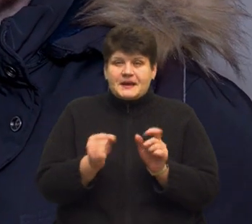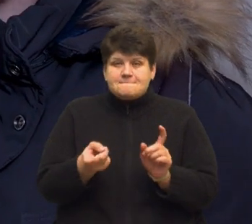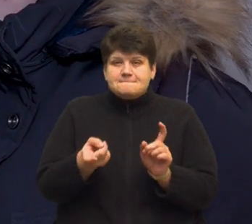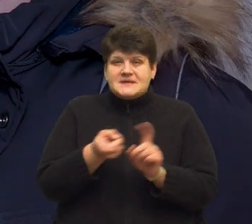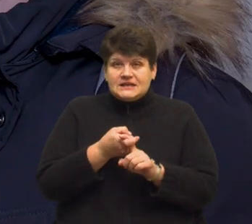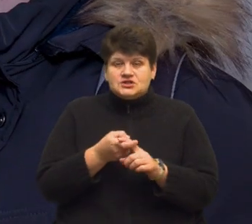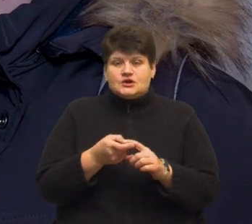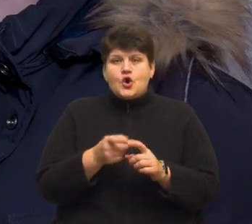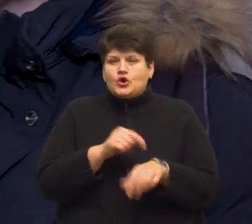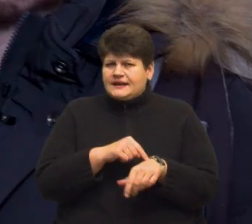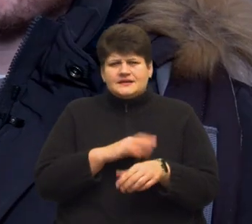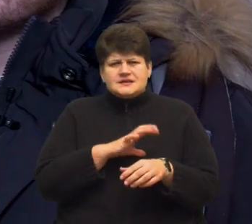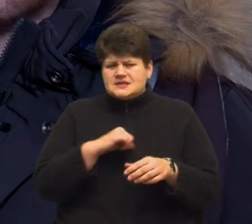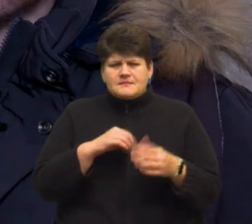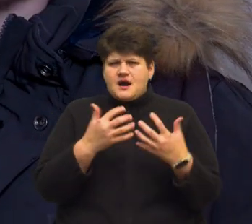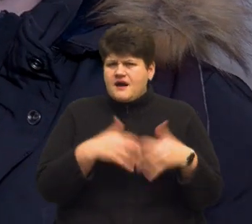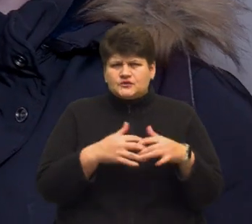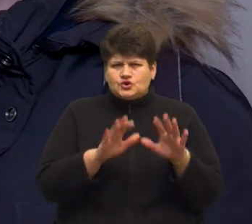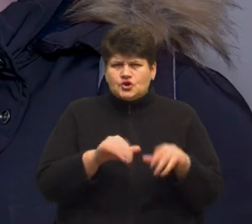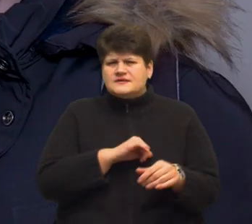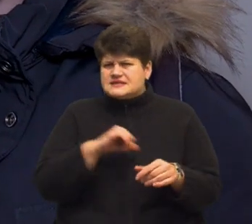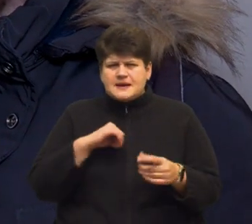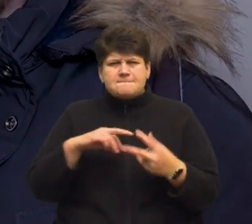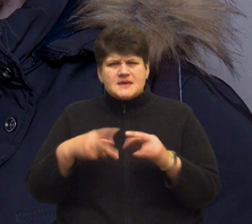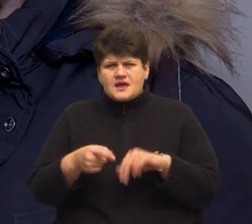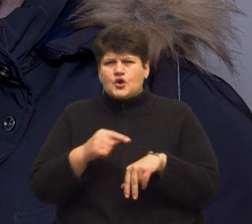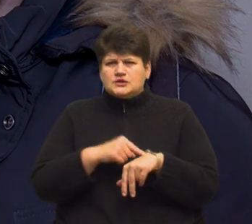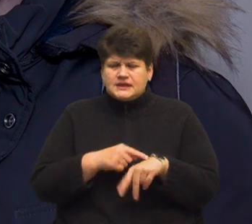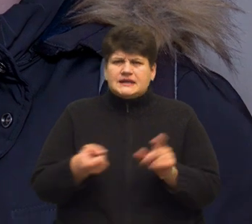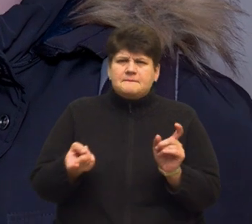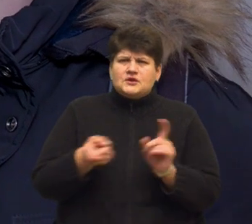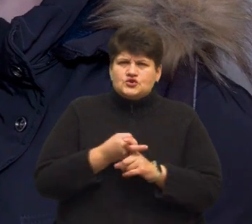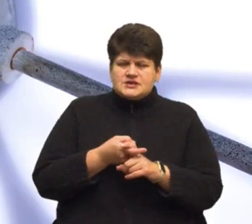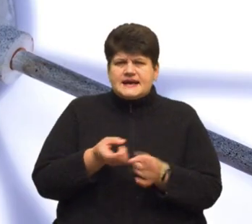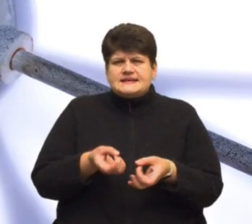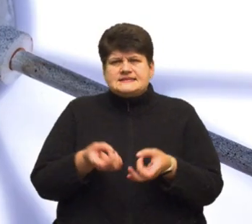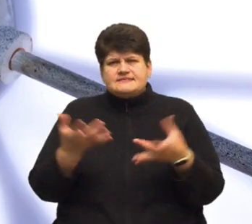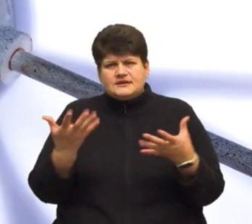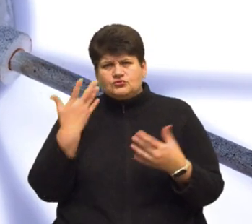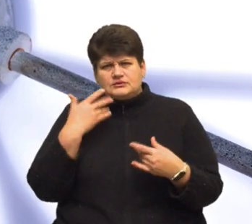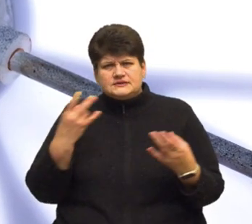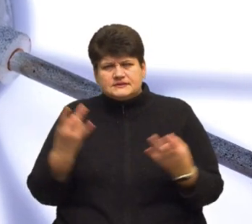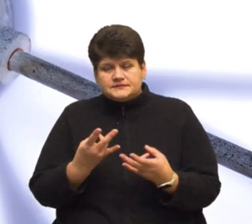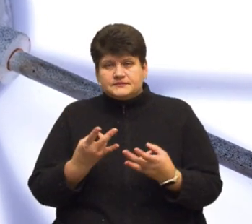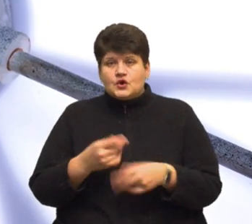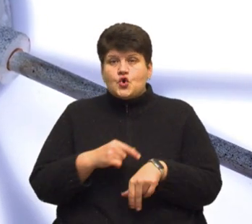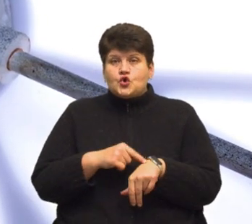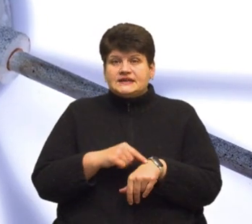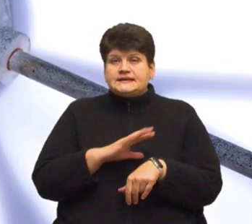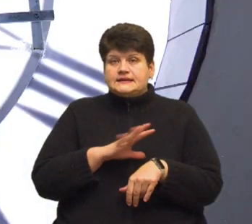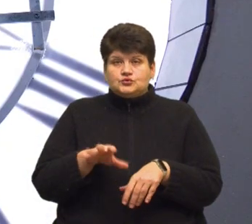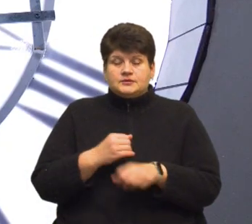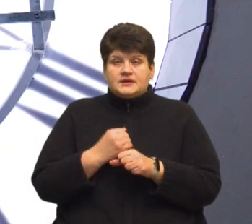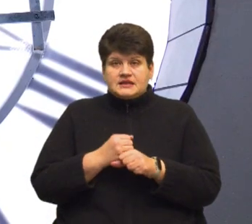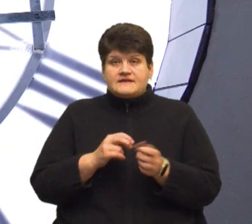автономний, він сам міняє години, він сам підключає собі підсвітку, коли йому потрібно. Годинник не працюватиме у разі